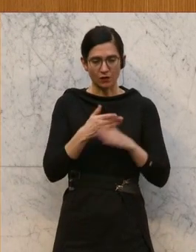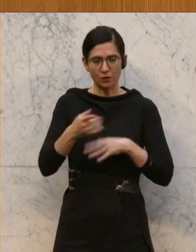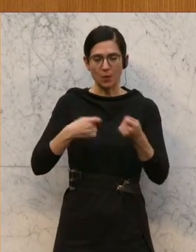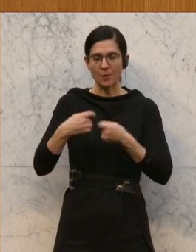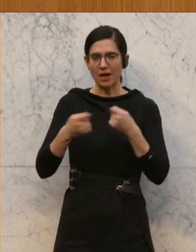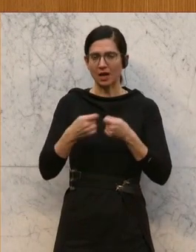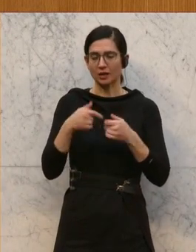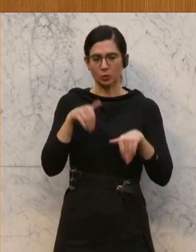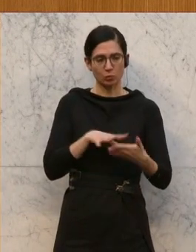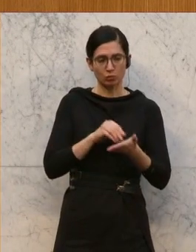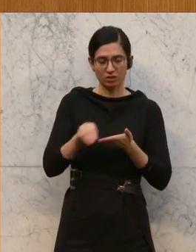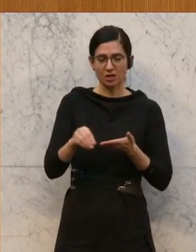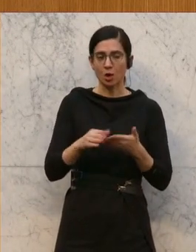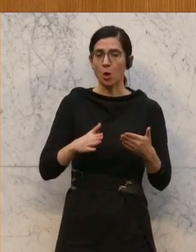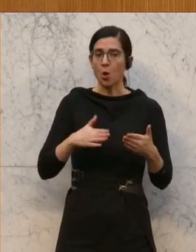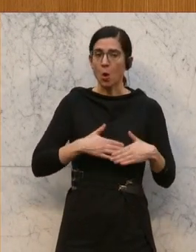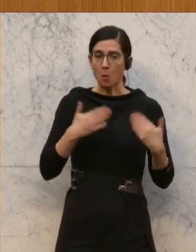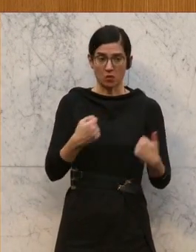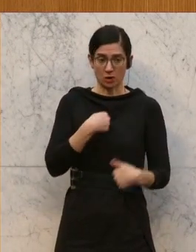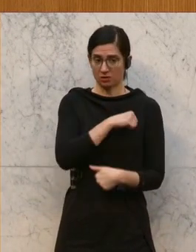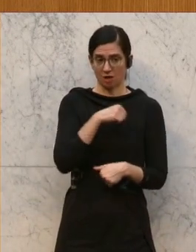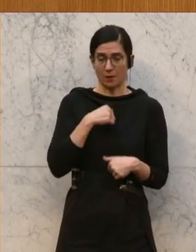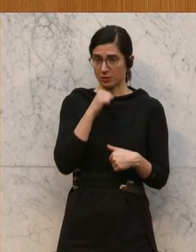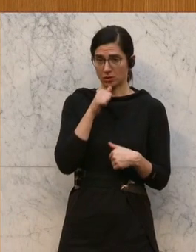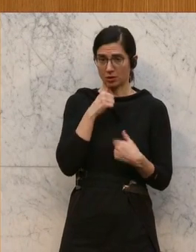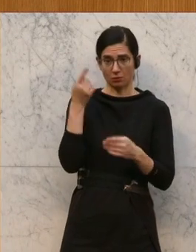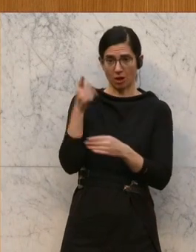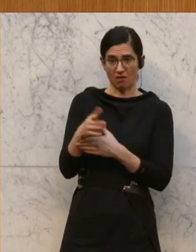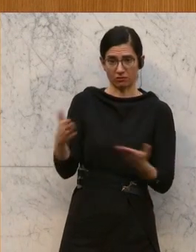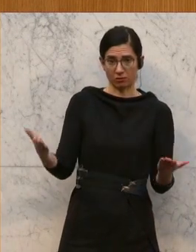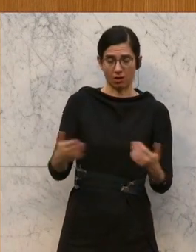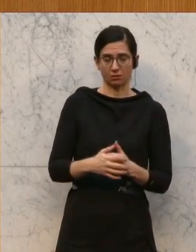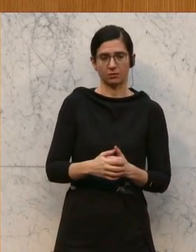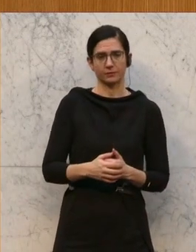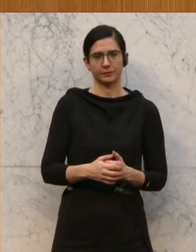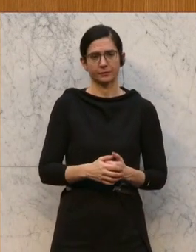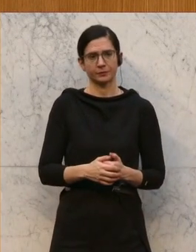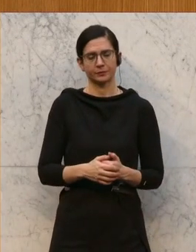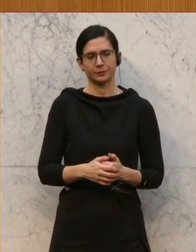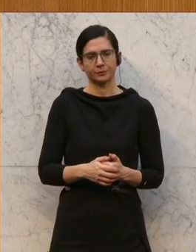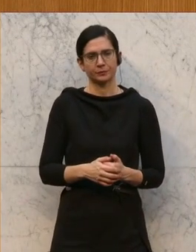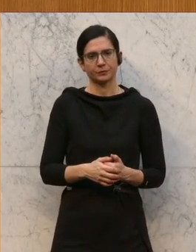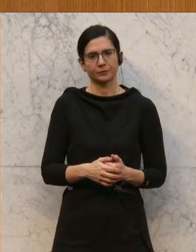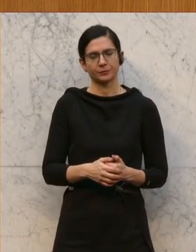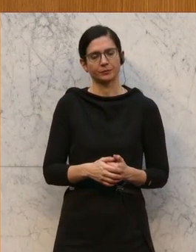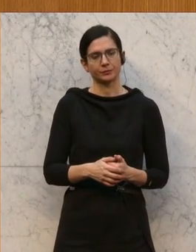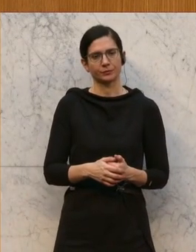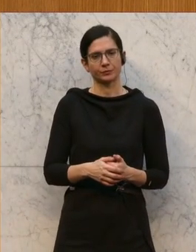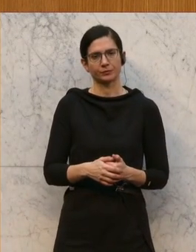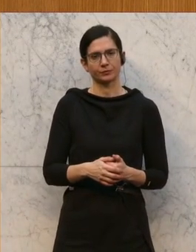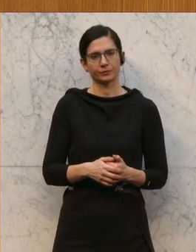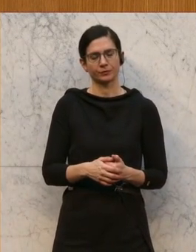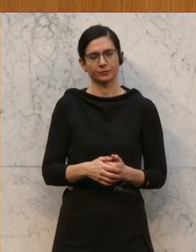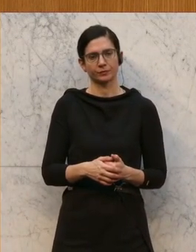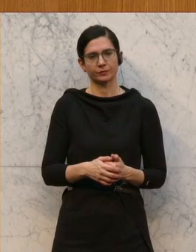in der Regel zu zahlen haben, obwohl nicht sie es waren, die in der Regel ihn faktisch beauftragt haben. Und das ist deswegen